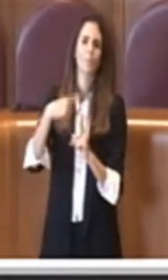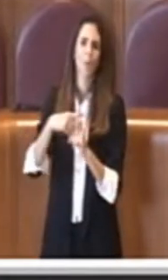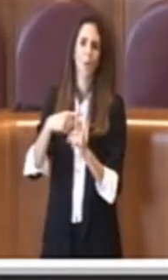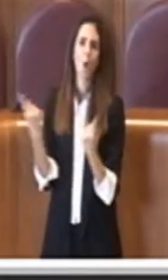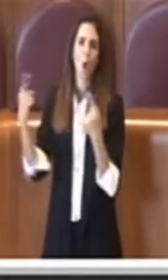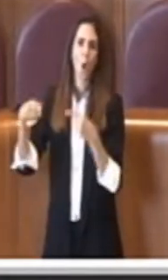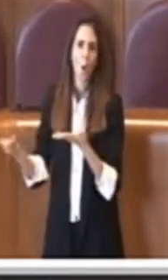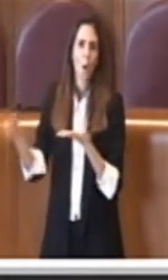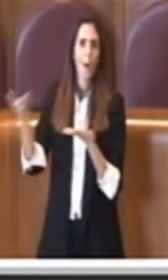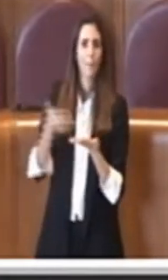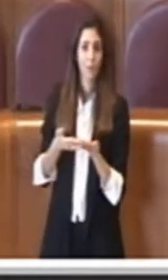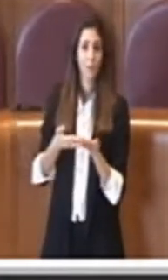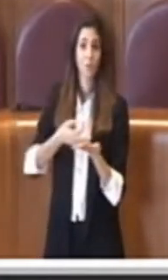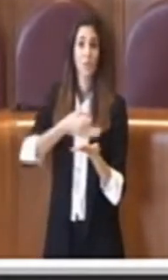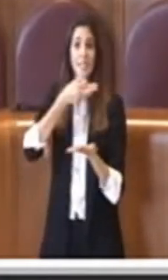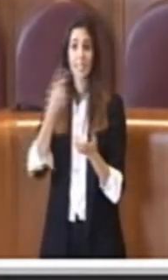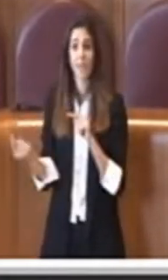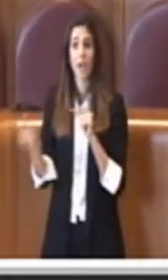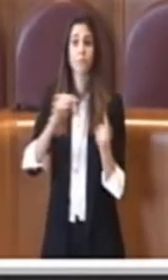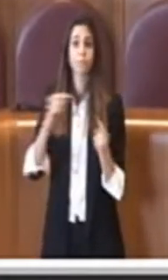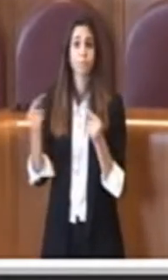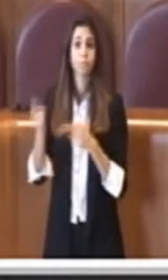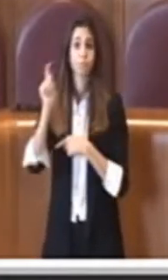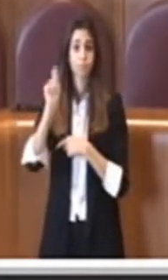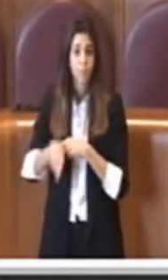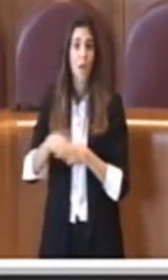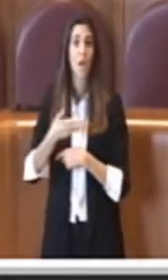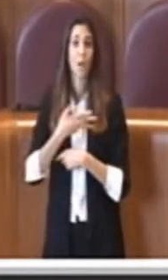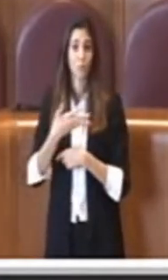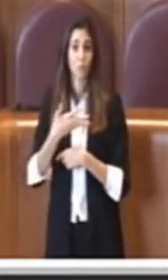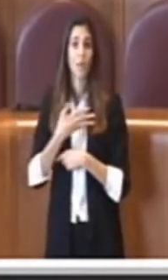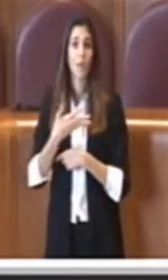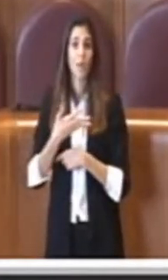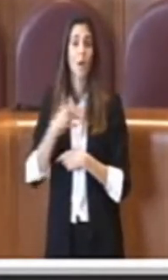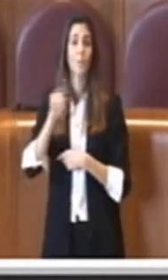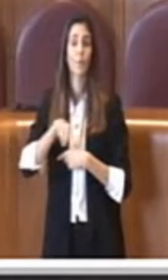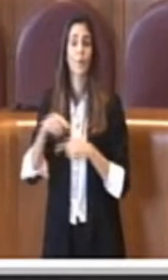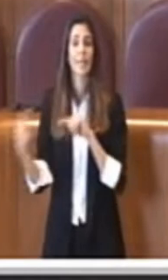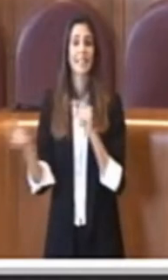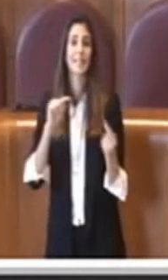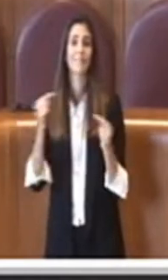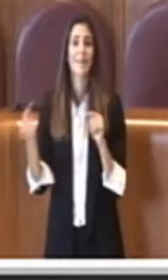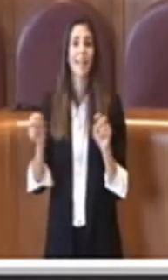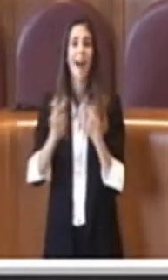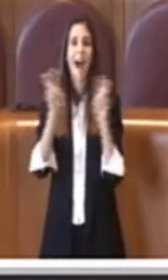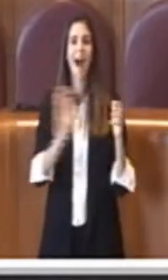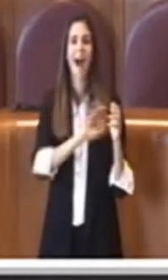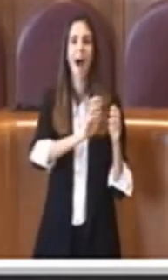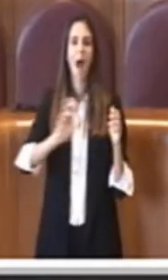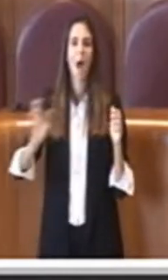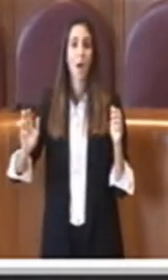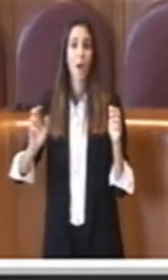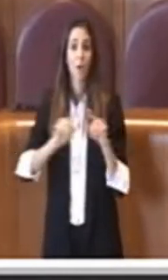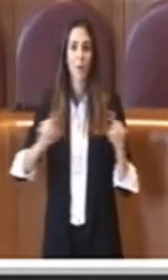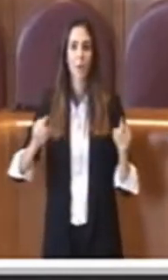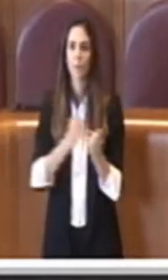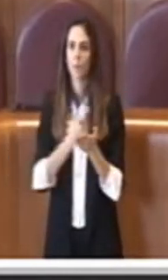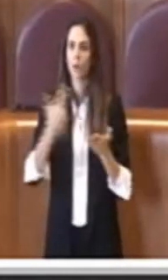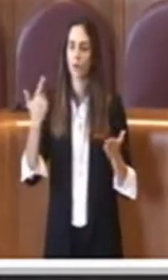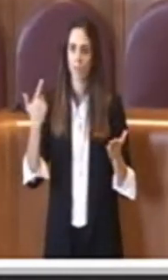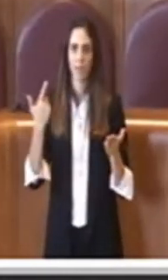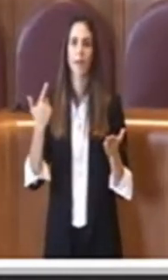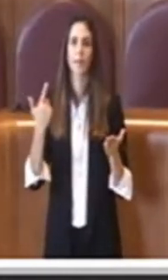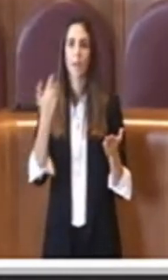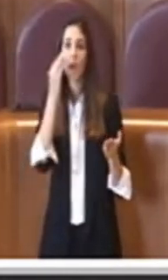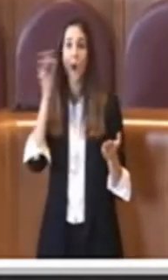il dibattito è attivo e un dibattito soprattutto su queste tematiche è importante a fine